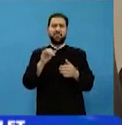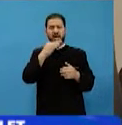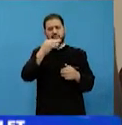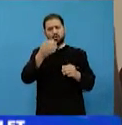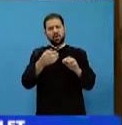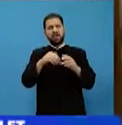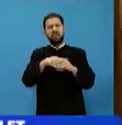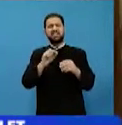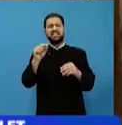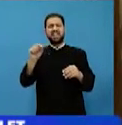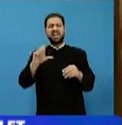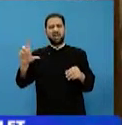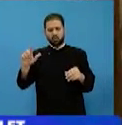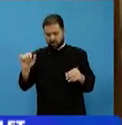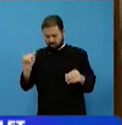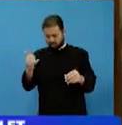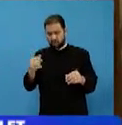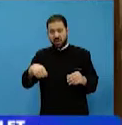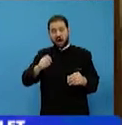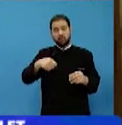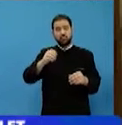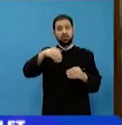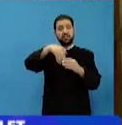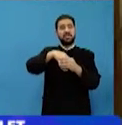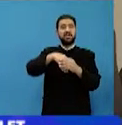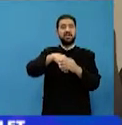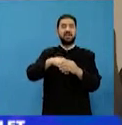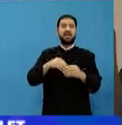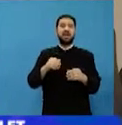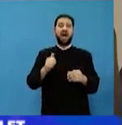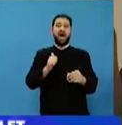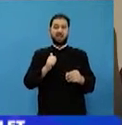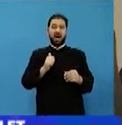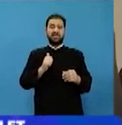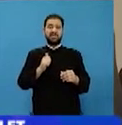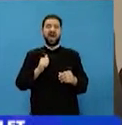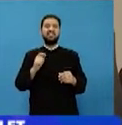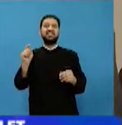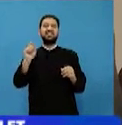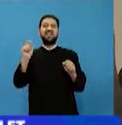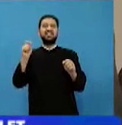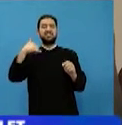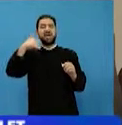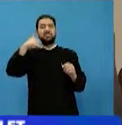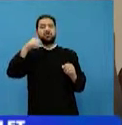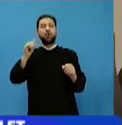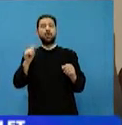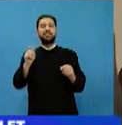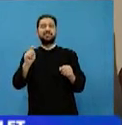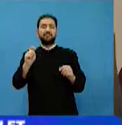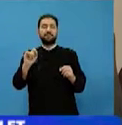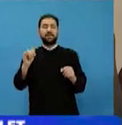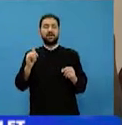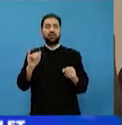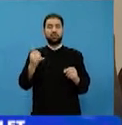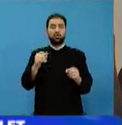sale. Și a slujit în armată ca transmisionist. A dat grijă de un ale care obiectiv și se ruga lui Dumnezeu și